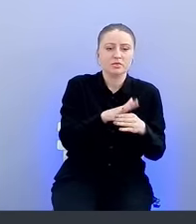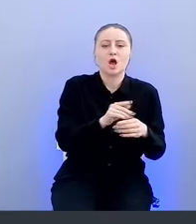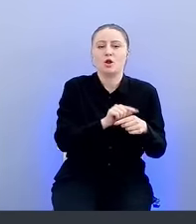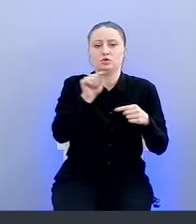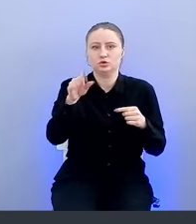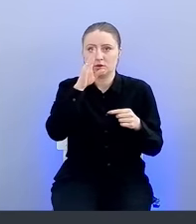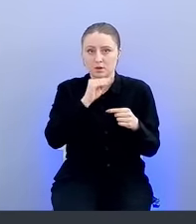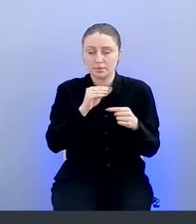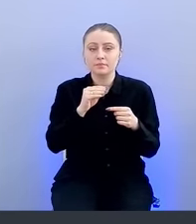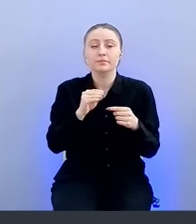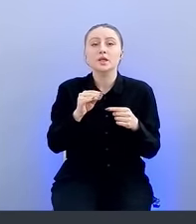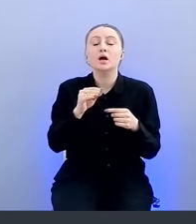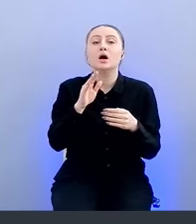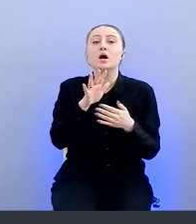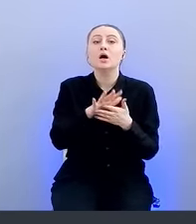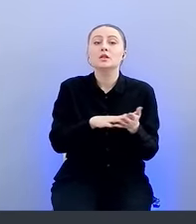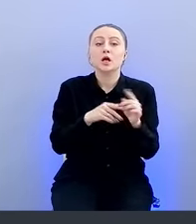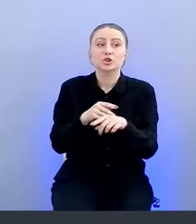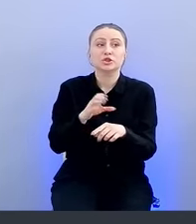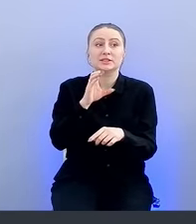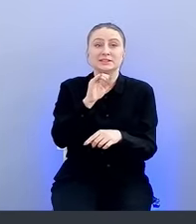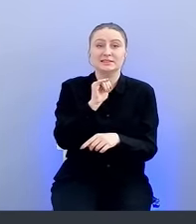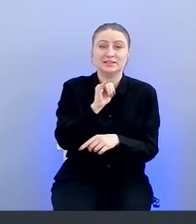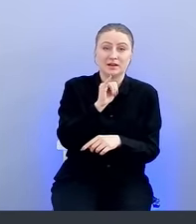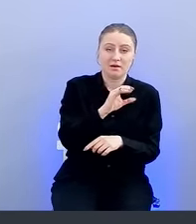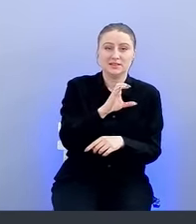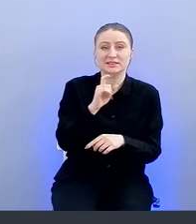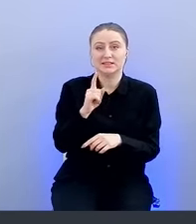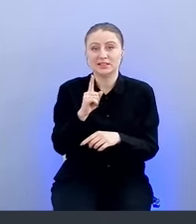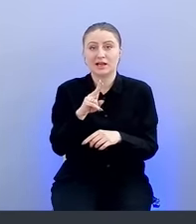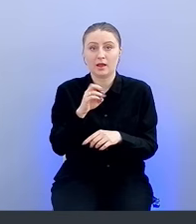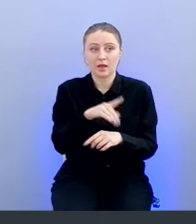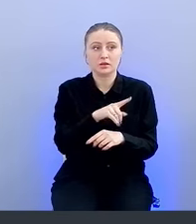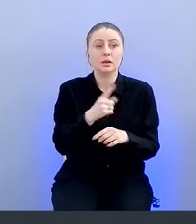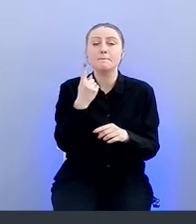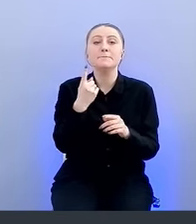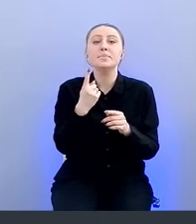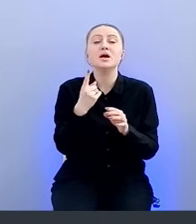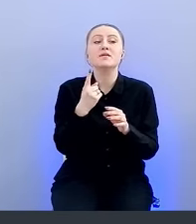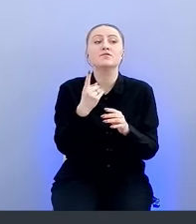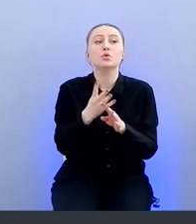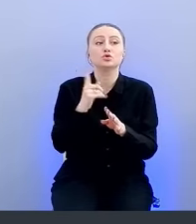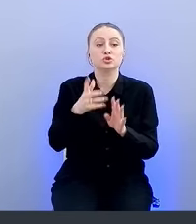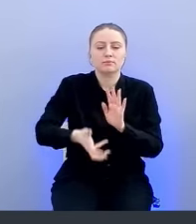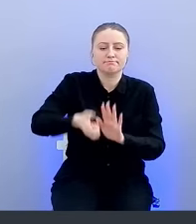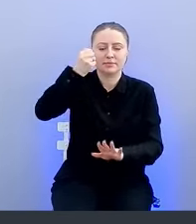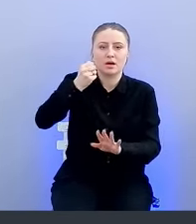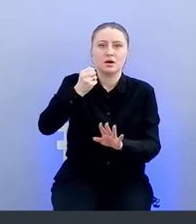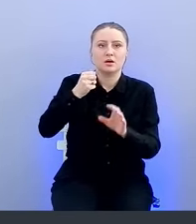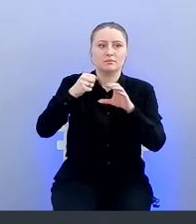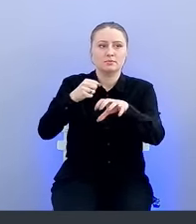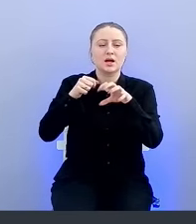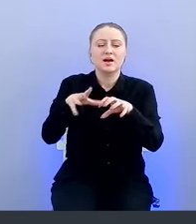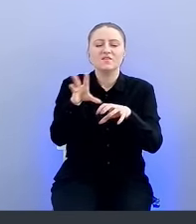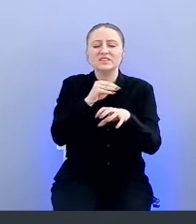что CI, CD клиент сначала первым хопом поднимает экземпляр сканирования в нашем ядре, где хранятся все